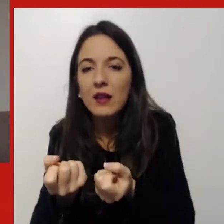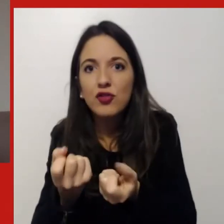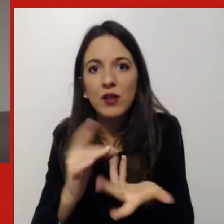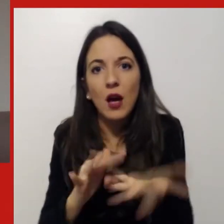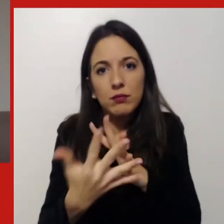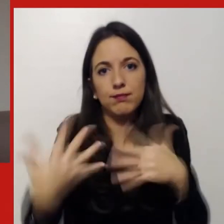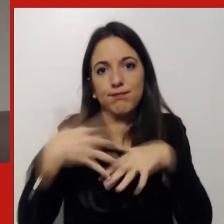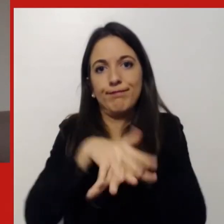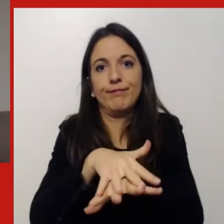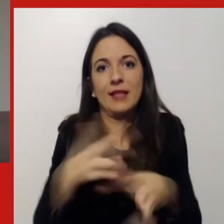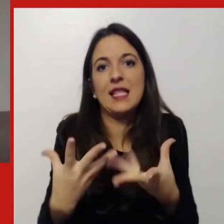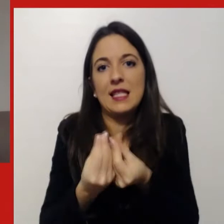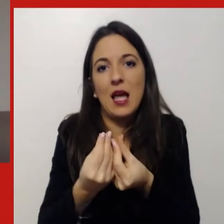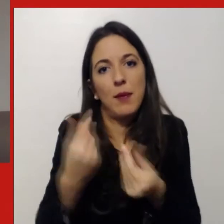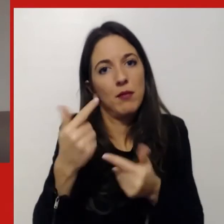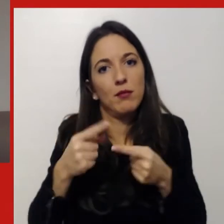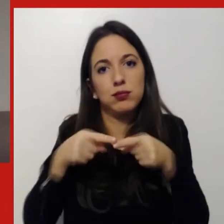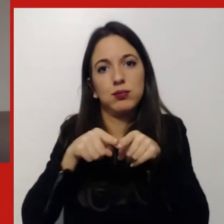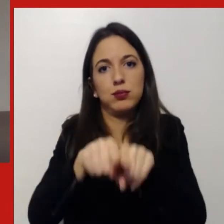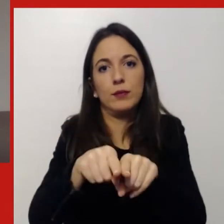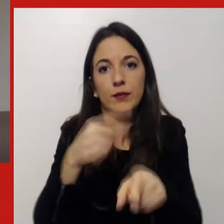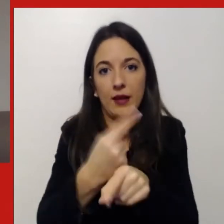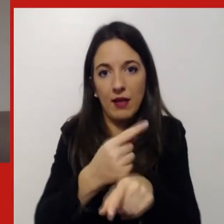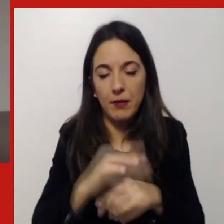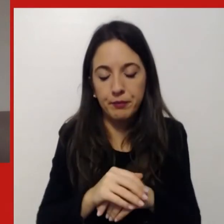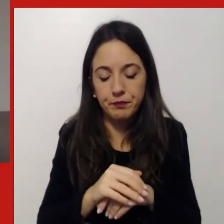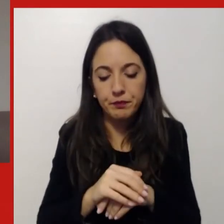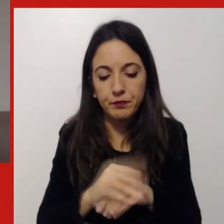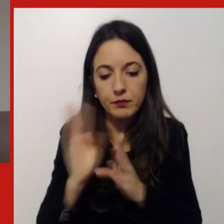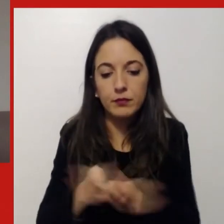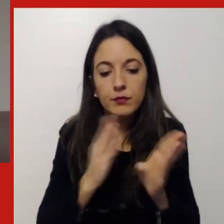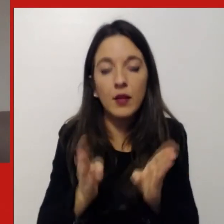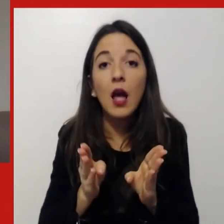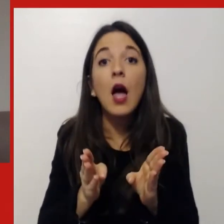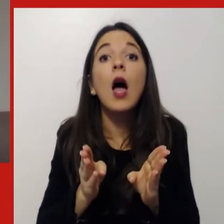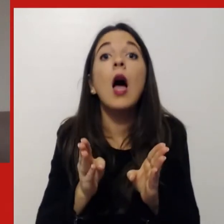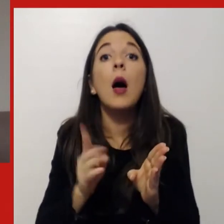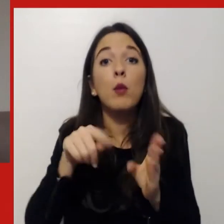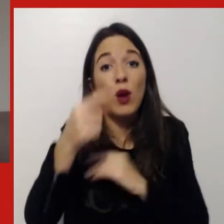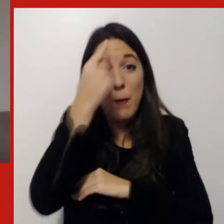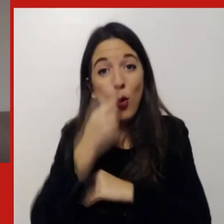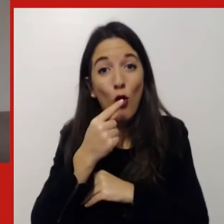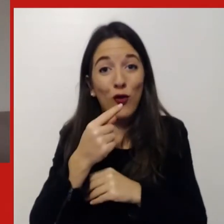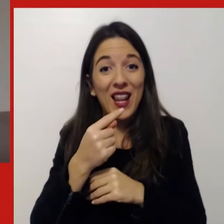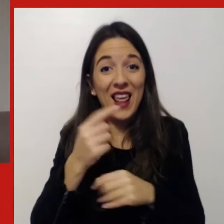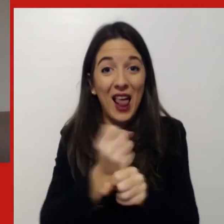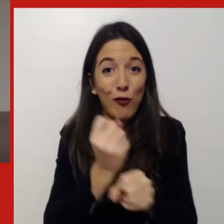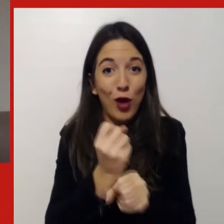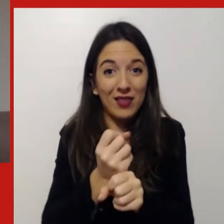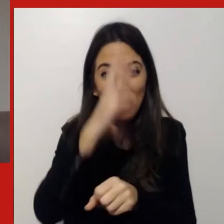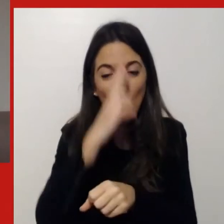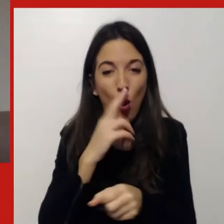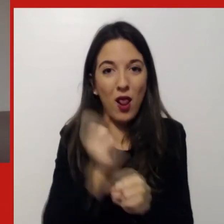Altro aspetto è quello di librizzazione dei profili, cioè una volta le figure professionali erano molto standardizzate, si lavorava in waterfall,